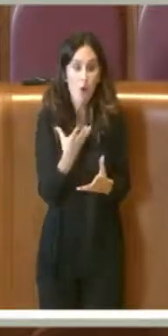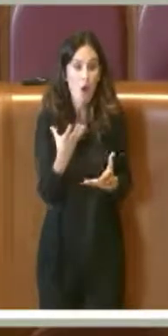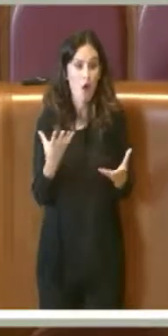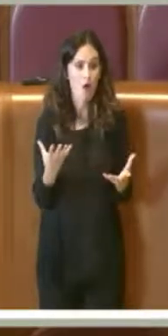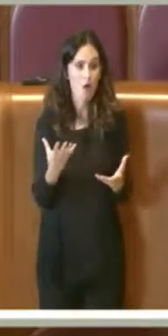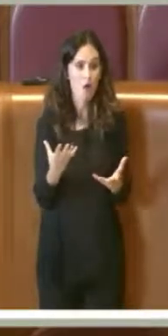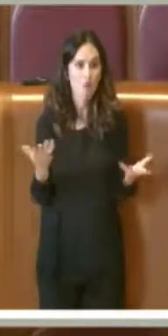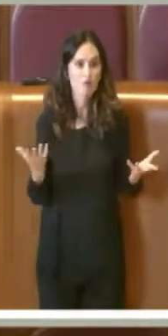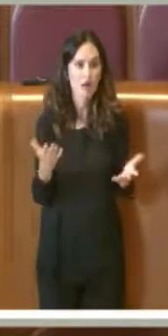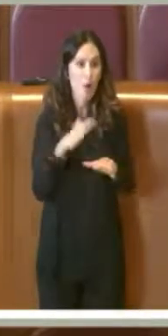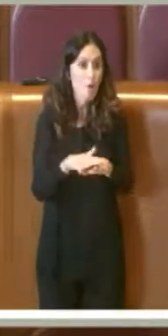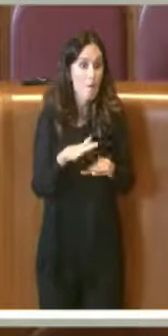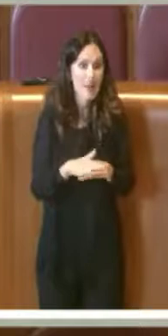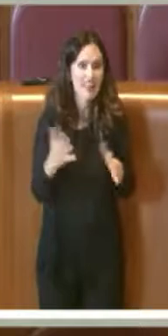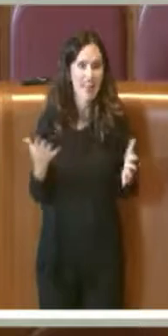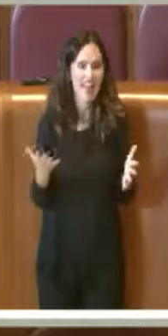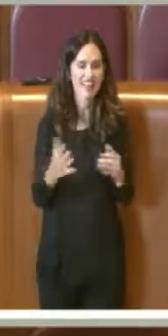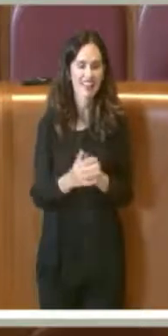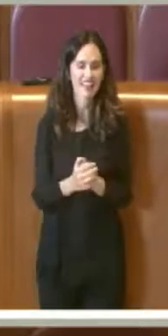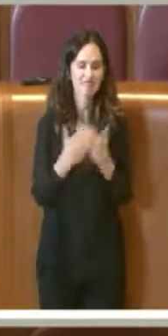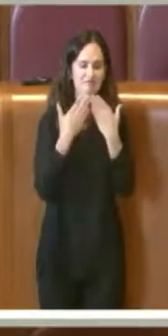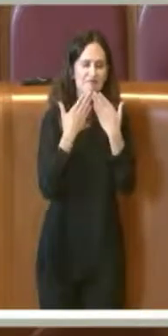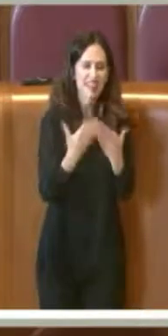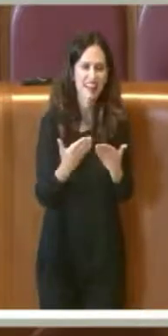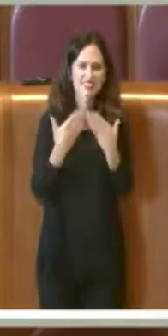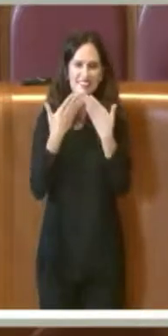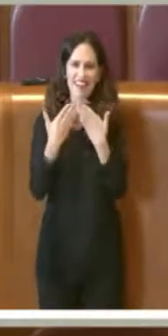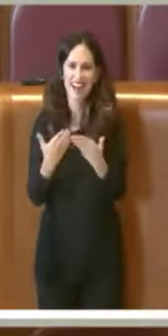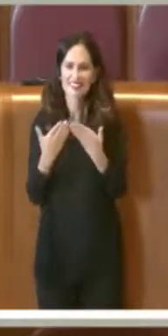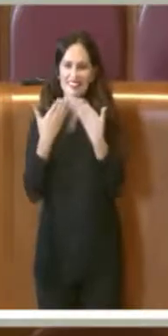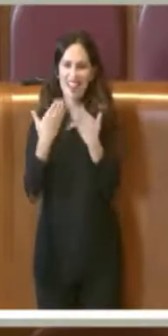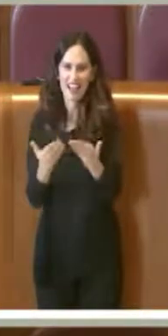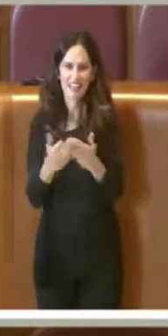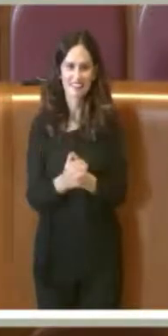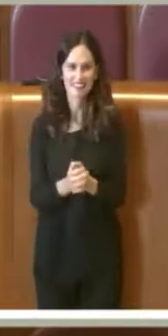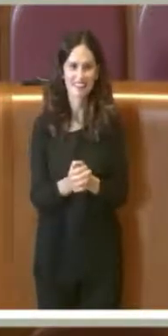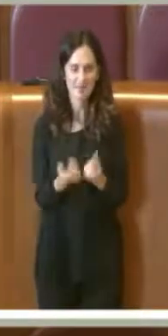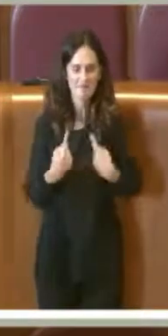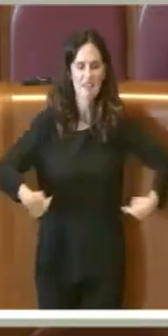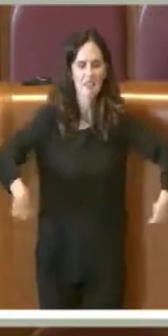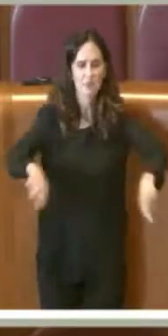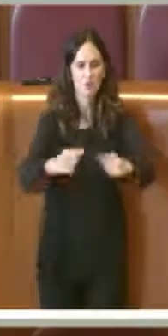personali. Quindi vi ringrazio sentitamente e la seduta è chiusa.